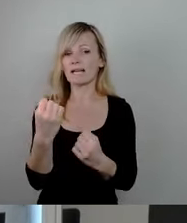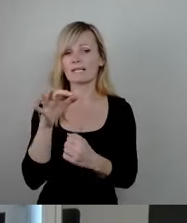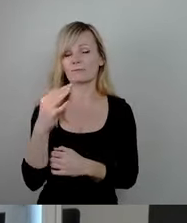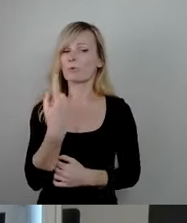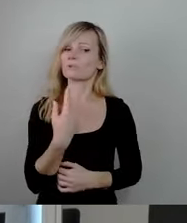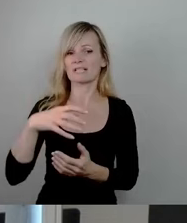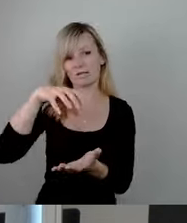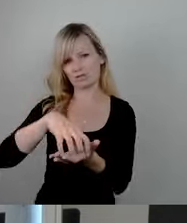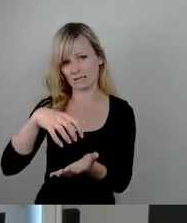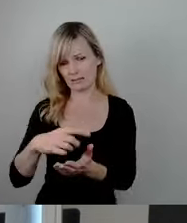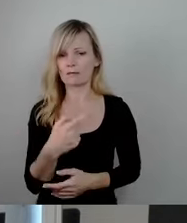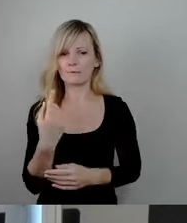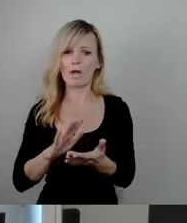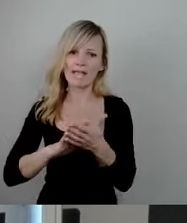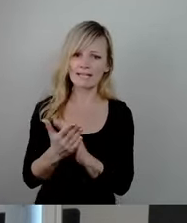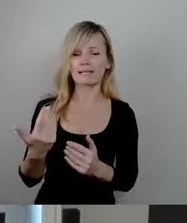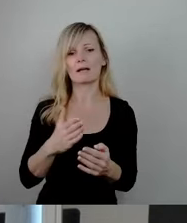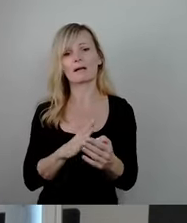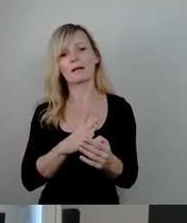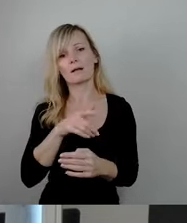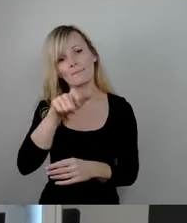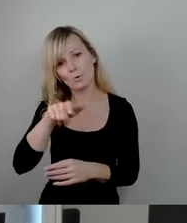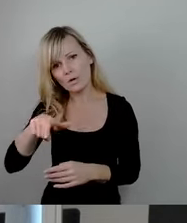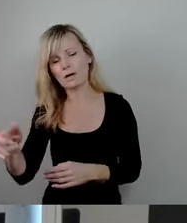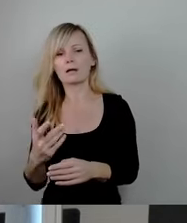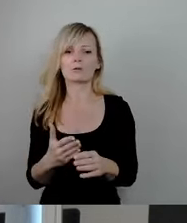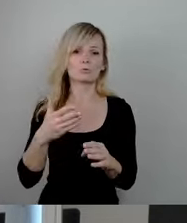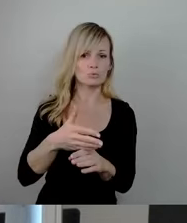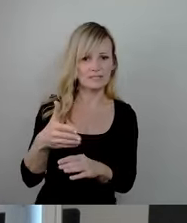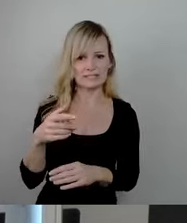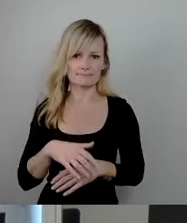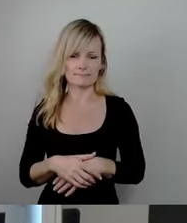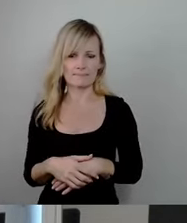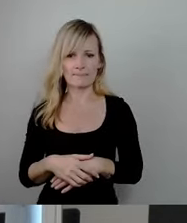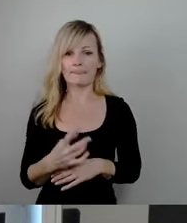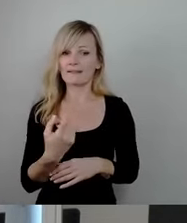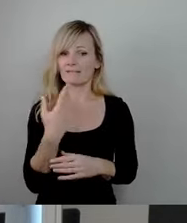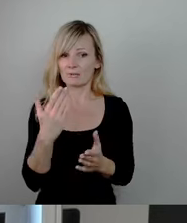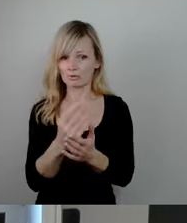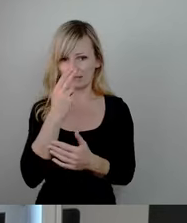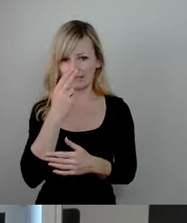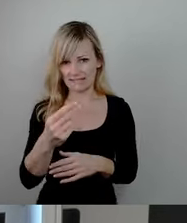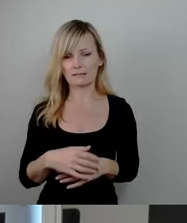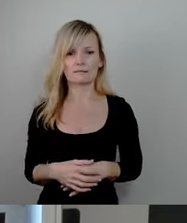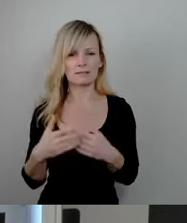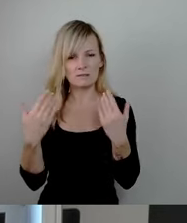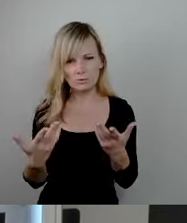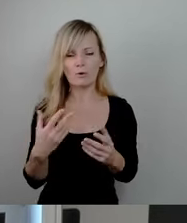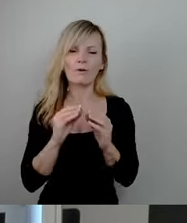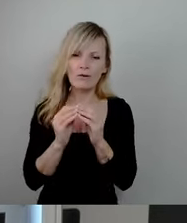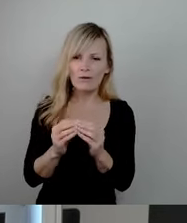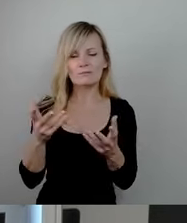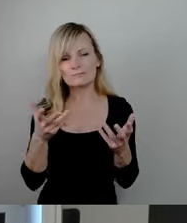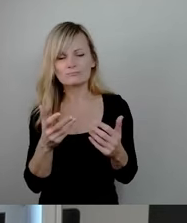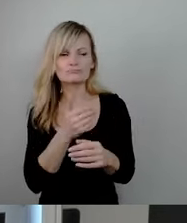unsere Besucher, für unsere Bürger, für unsere Touristen. Wir haben ja gesehen, dass der Kuschelkurs überall auf allen Ebenen in